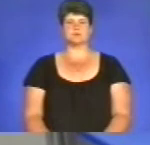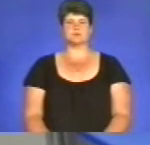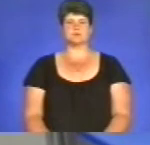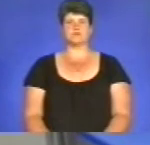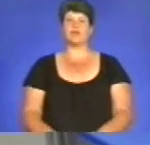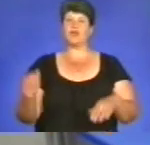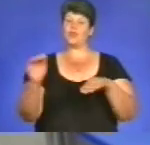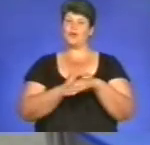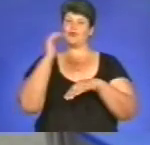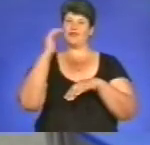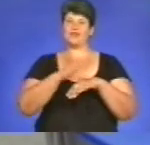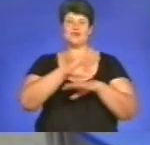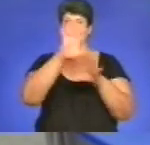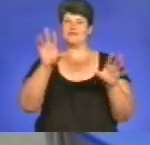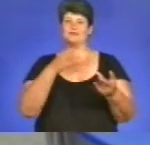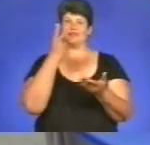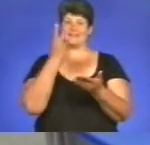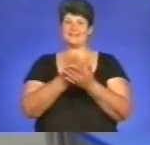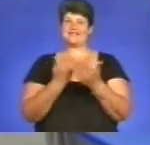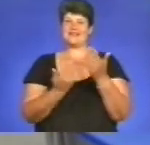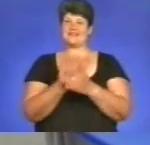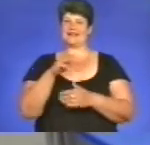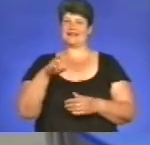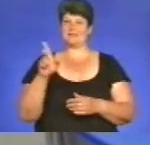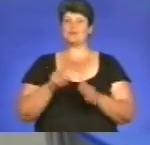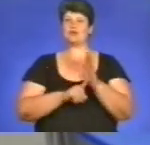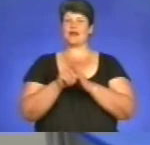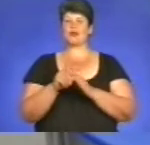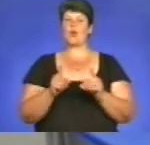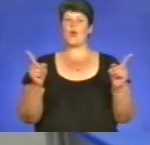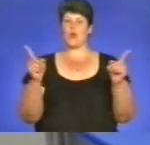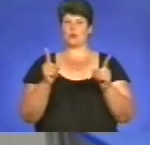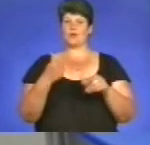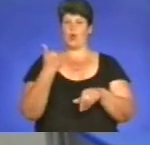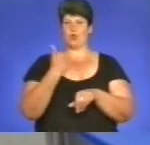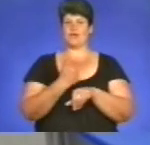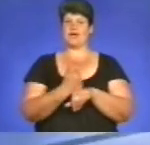Доброго вечера усім, хто дивиться «Вісті ТТБ». Спочатку коротко про головне.